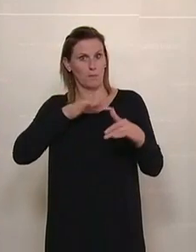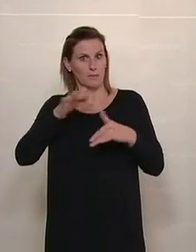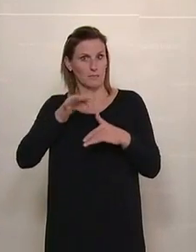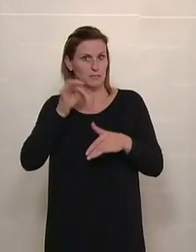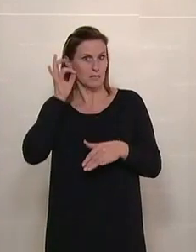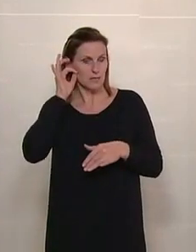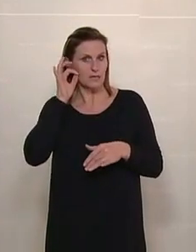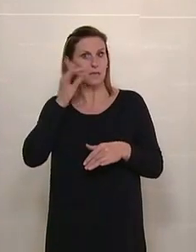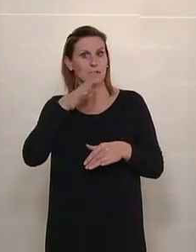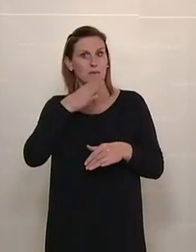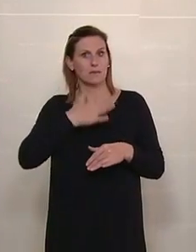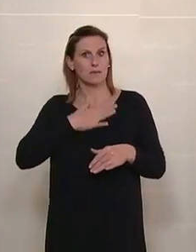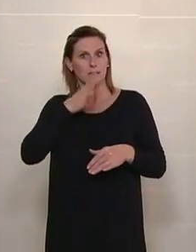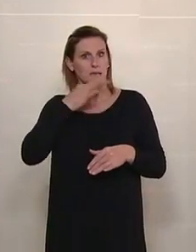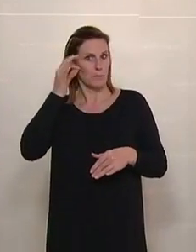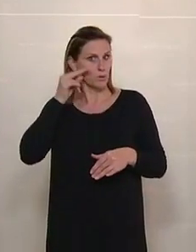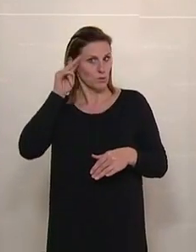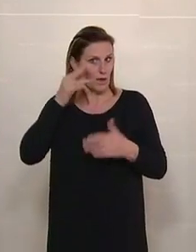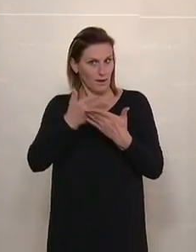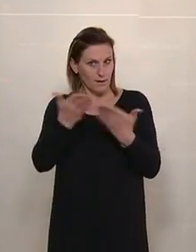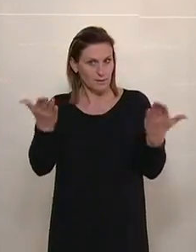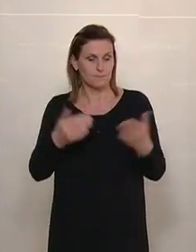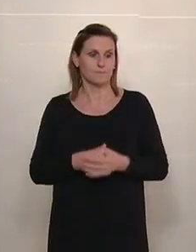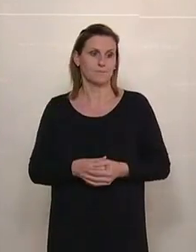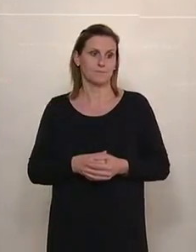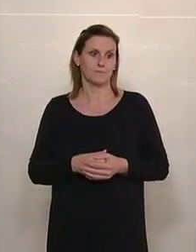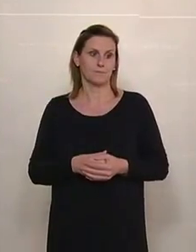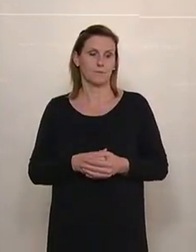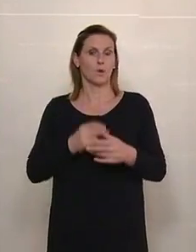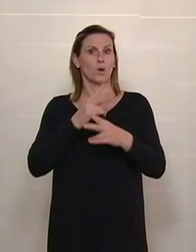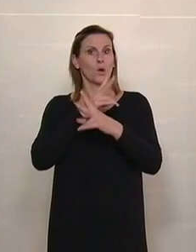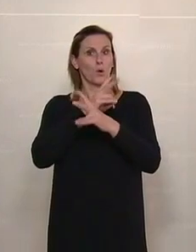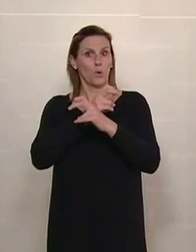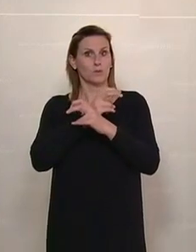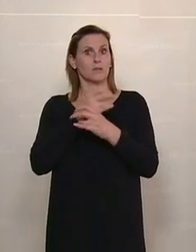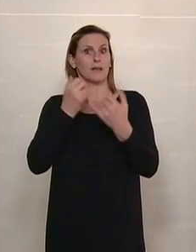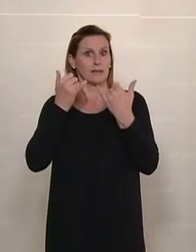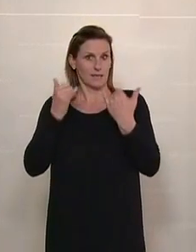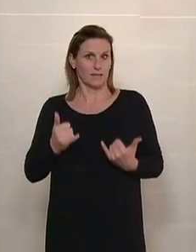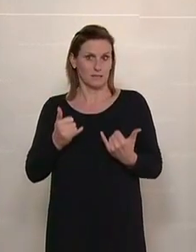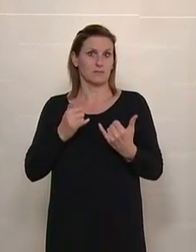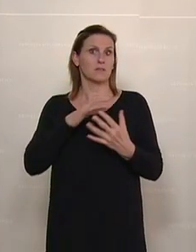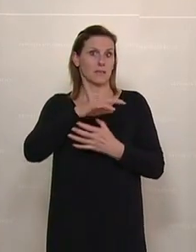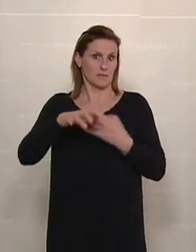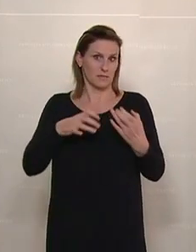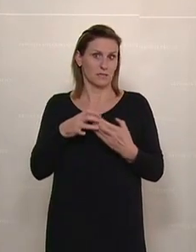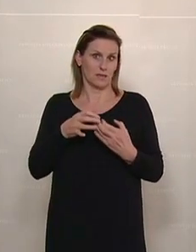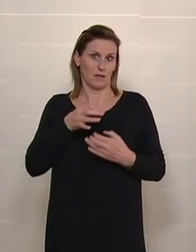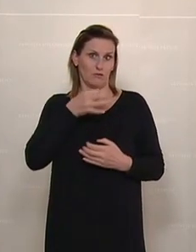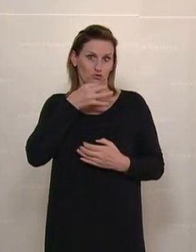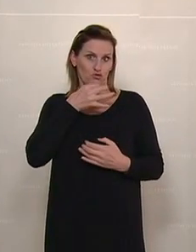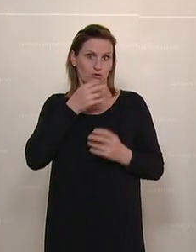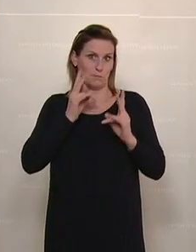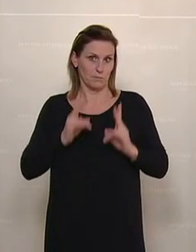Jetzt am Wort ist die Frauensprecherin der Freiheitlichen, Rosa Ecker. Ja, Österreich steckt in der Krise fest. Und darum ist